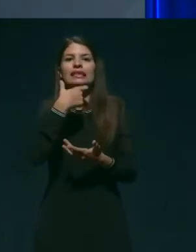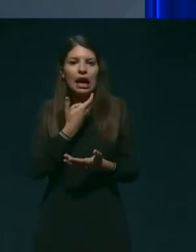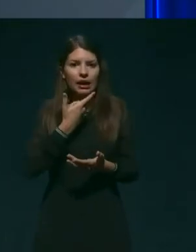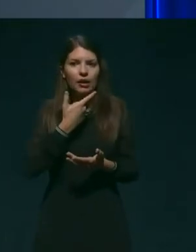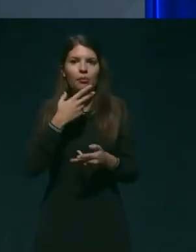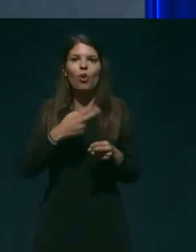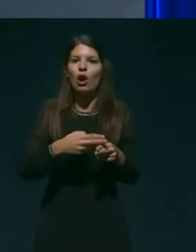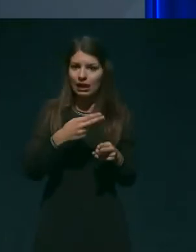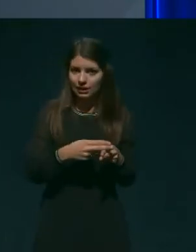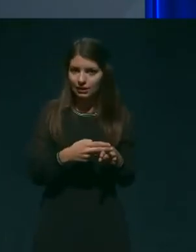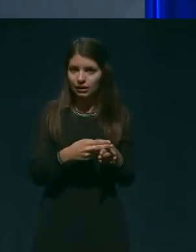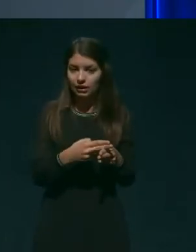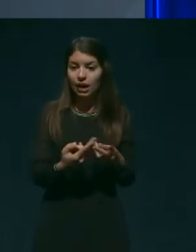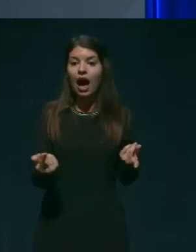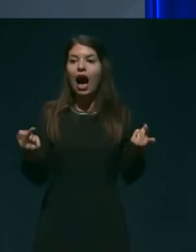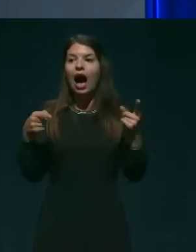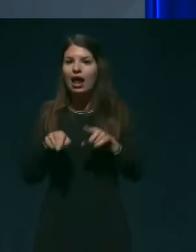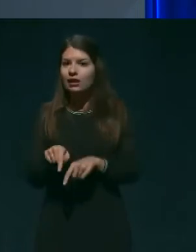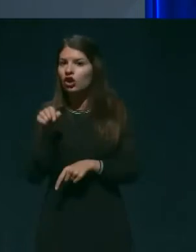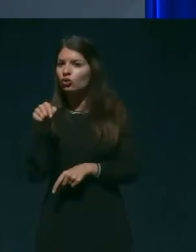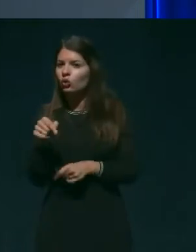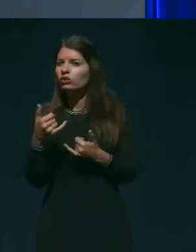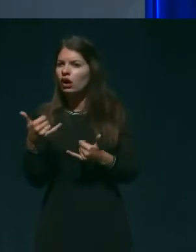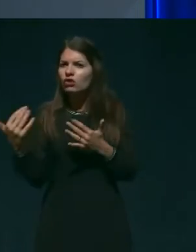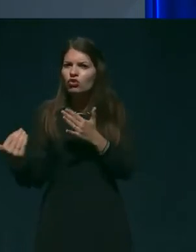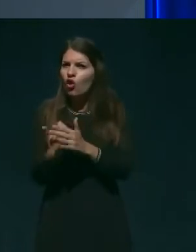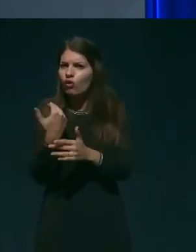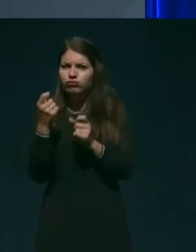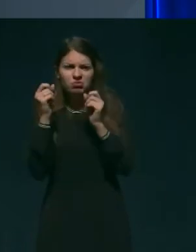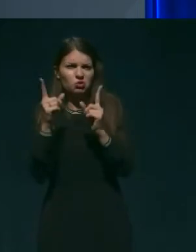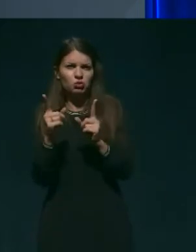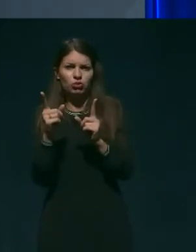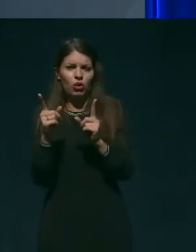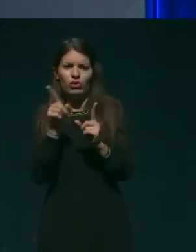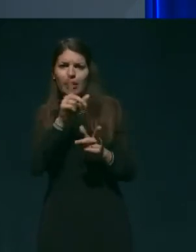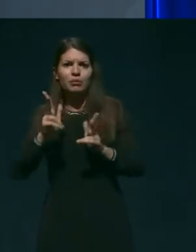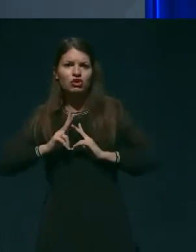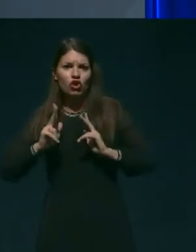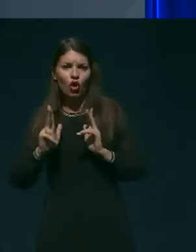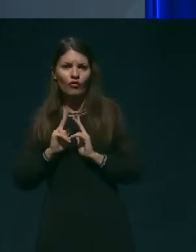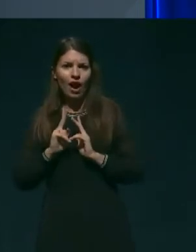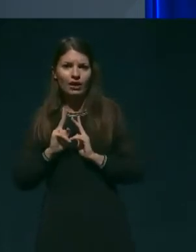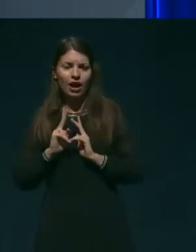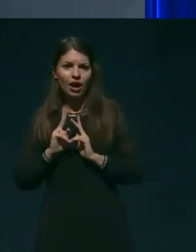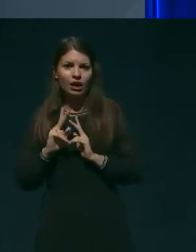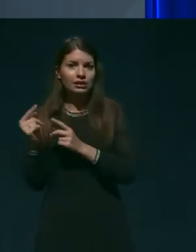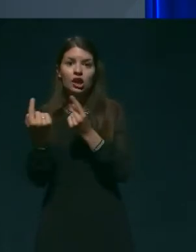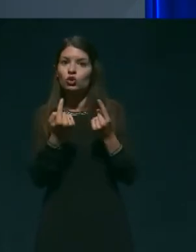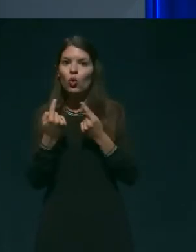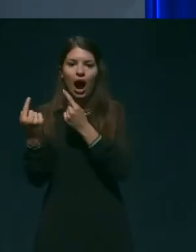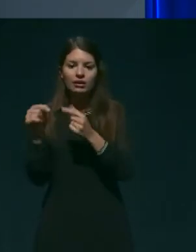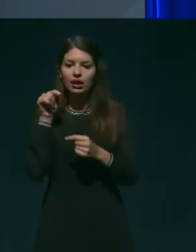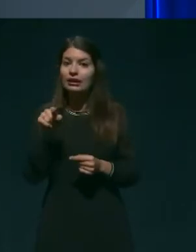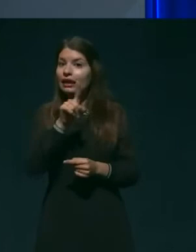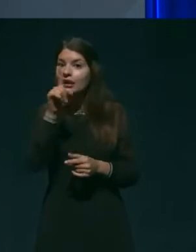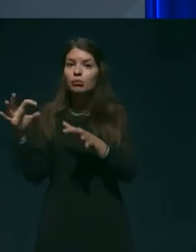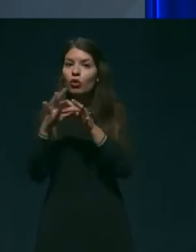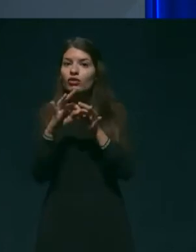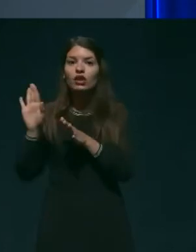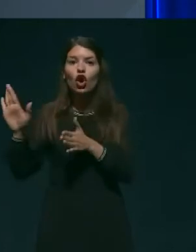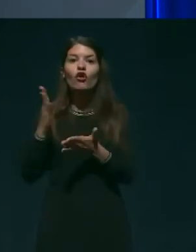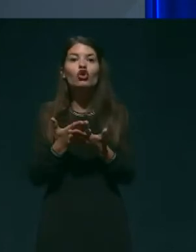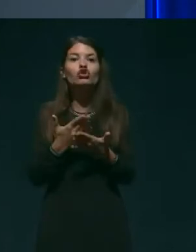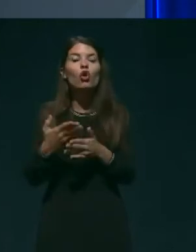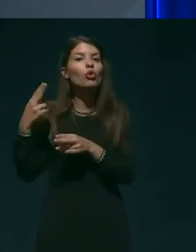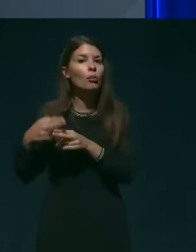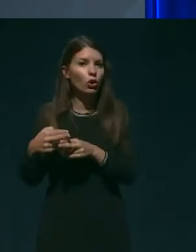ali gre za neko novo, nenadno, akutno situacijo, ki ni povezana z osnovno boleznjo. Pa so